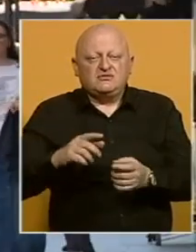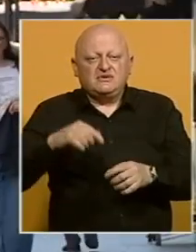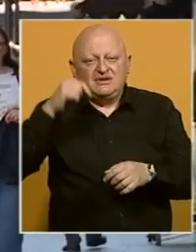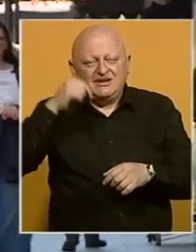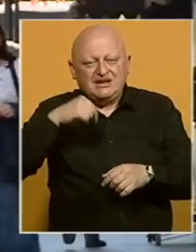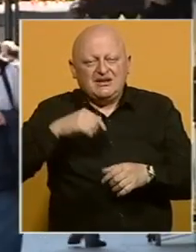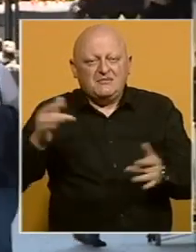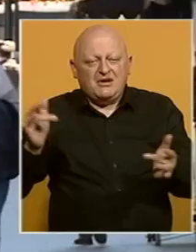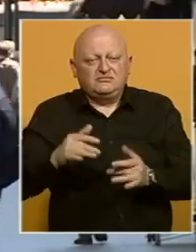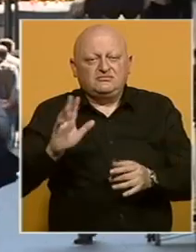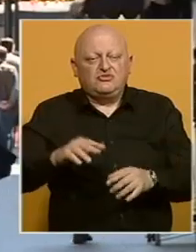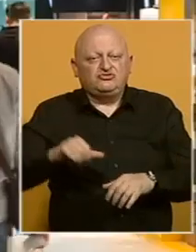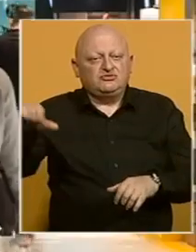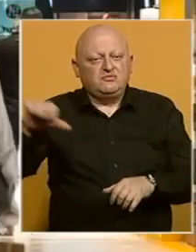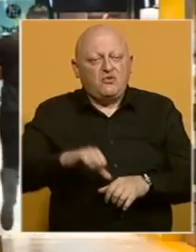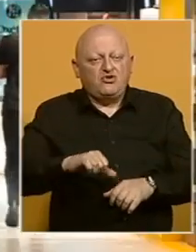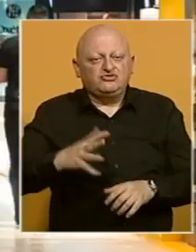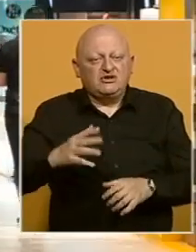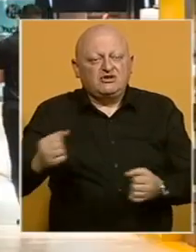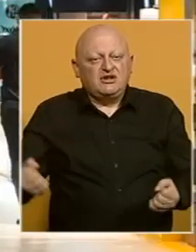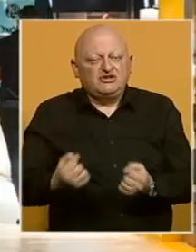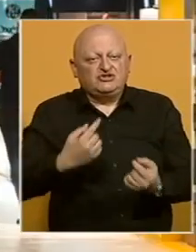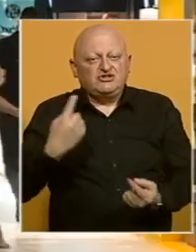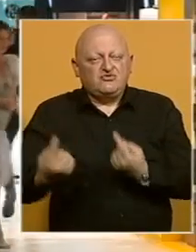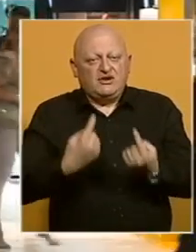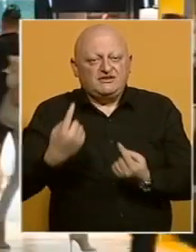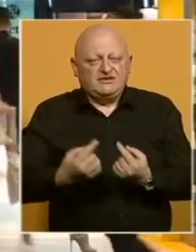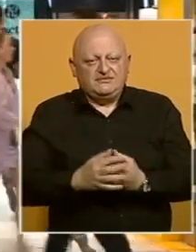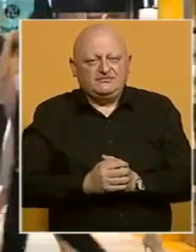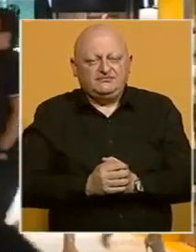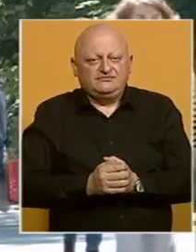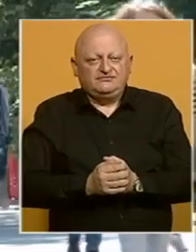grip koji dodatno može pogoršati i onako tešku situaciju.